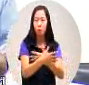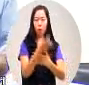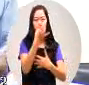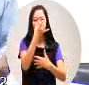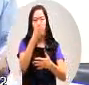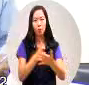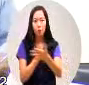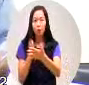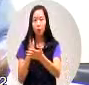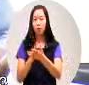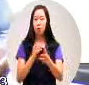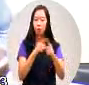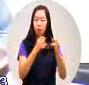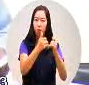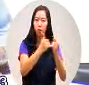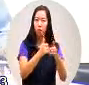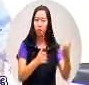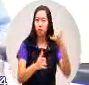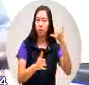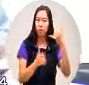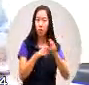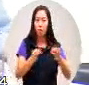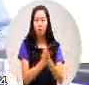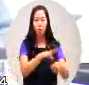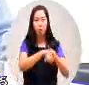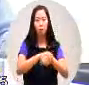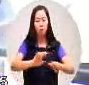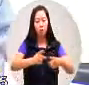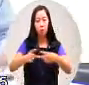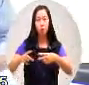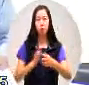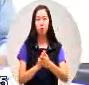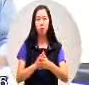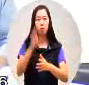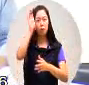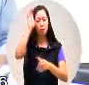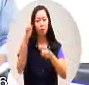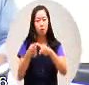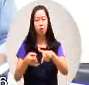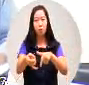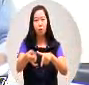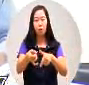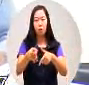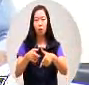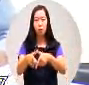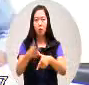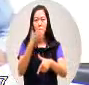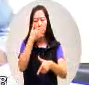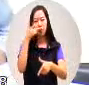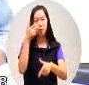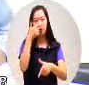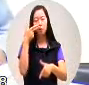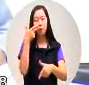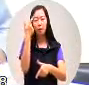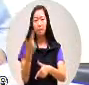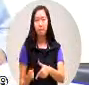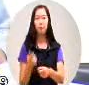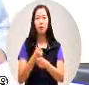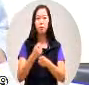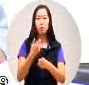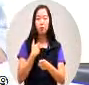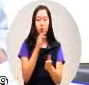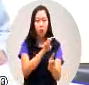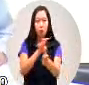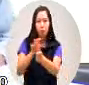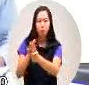电话要紧急抢修公务局呢很带慢所以呢每次我有时候会监控